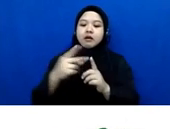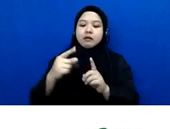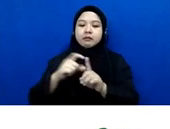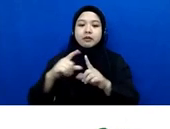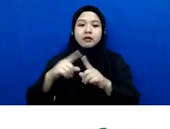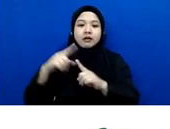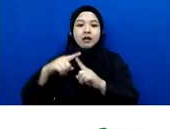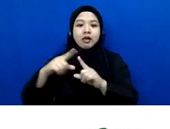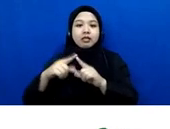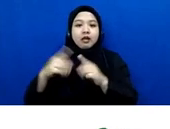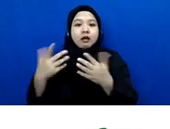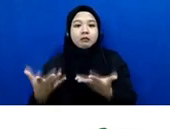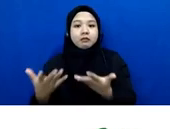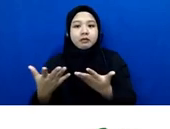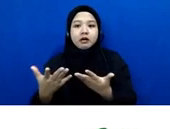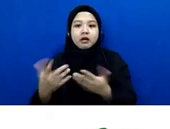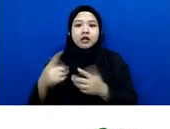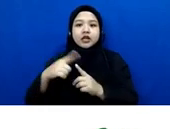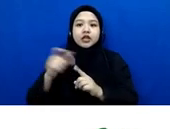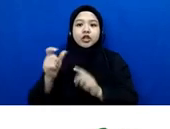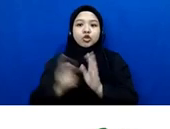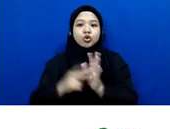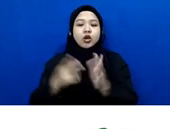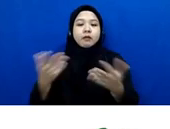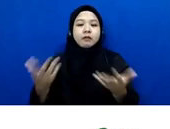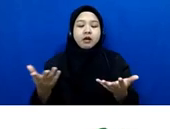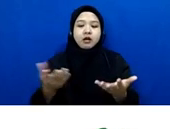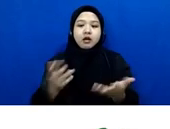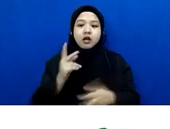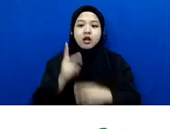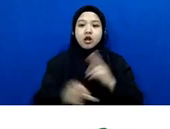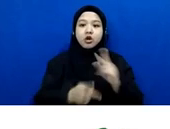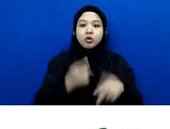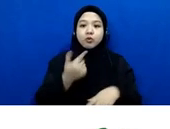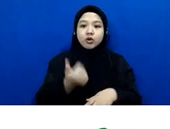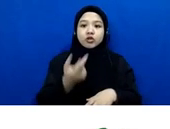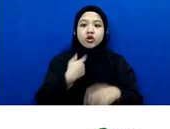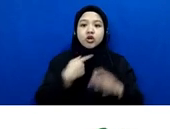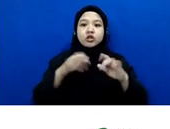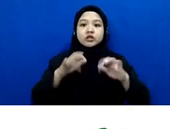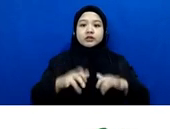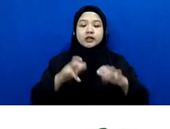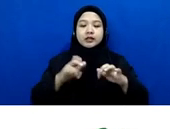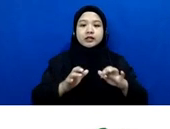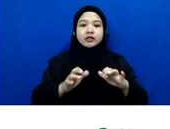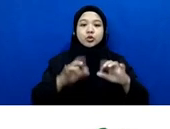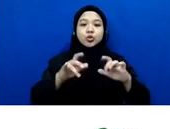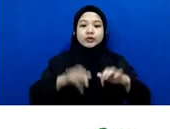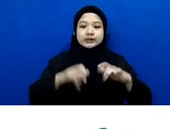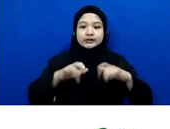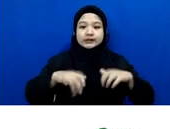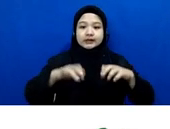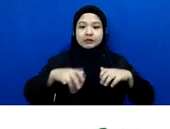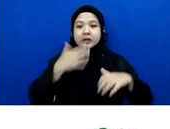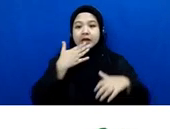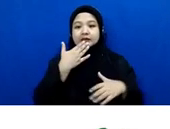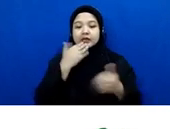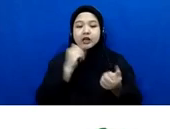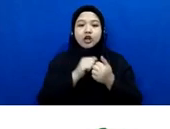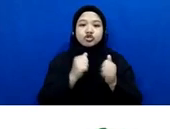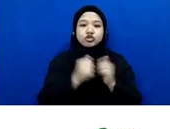agama juga apa aja TUN apa aja kalau boleh ditulis di kolom chat sambil mungkin